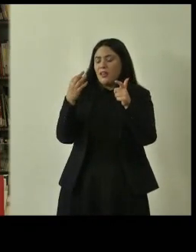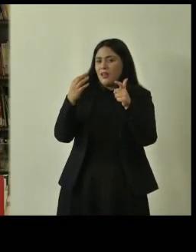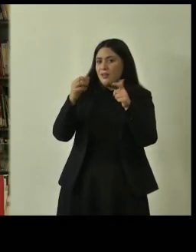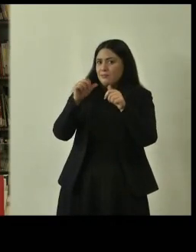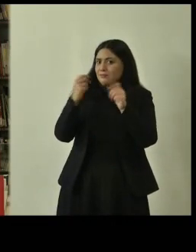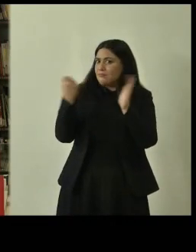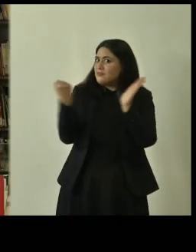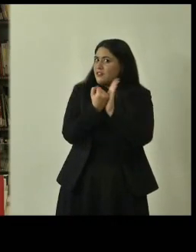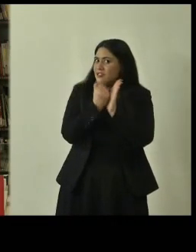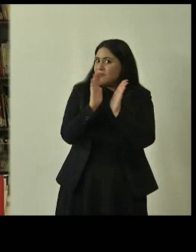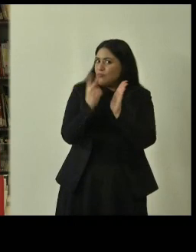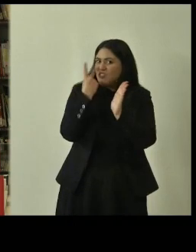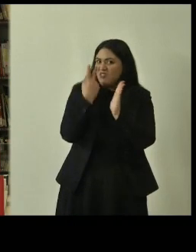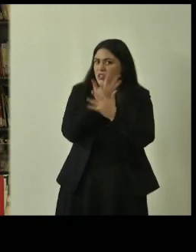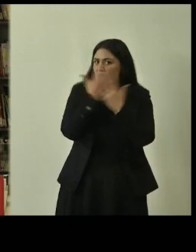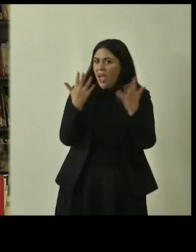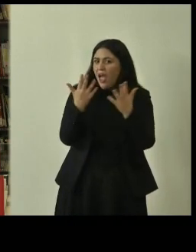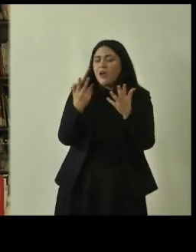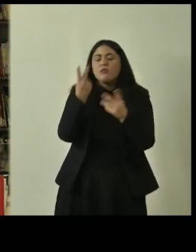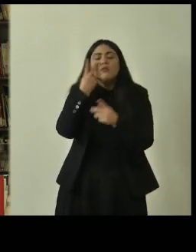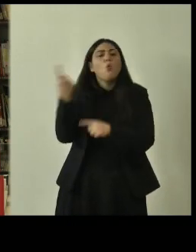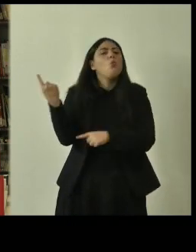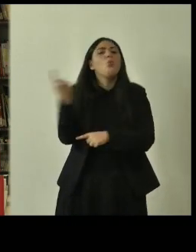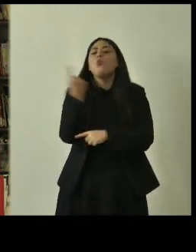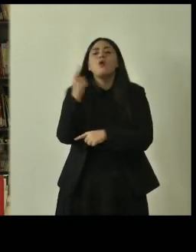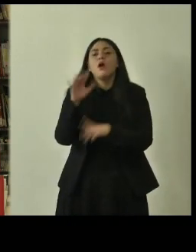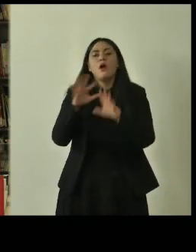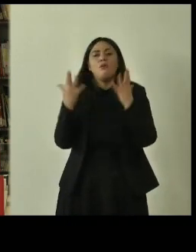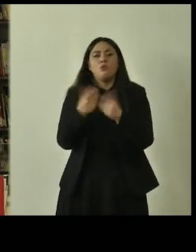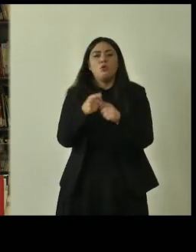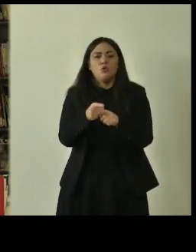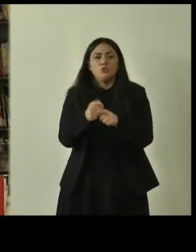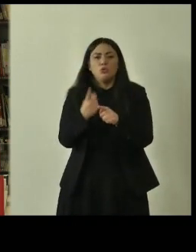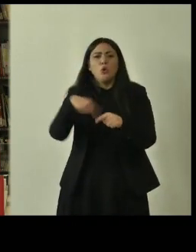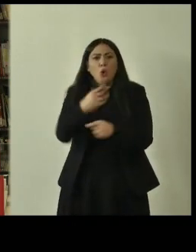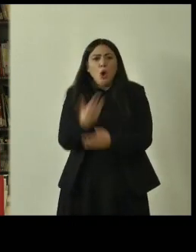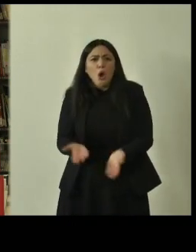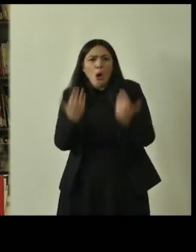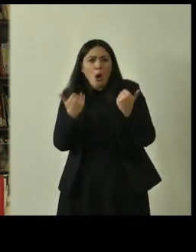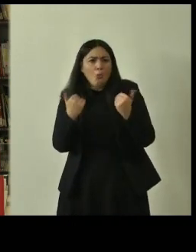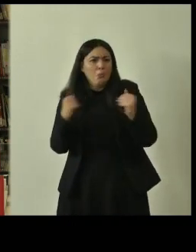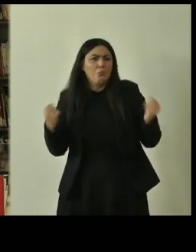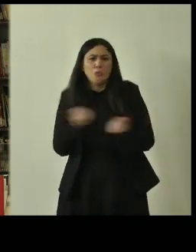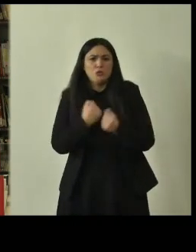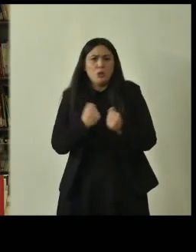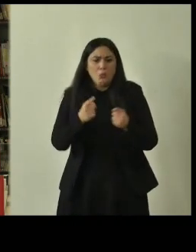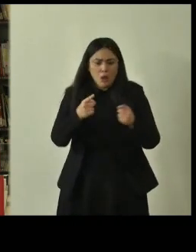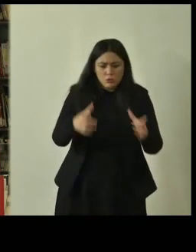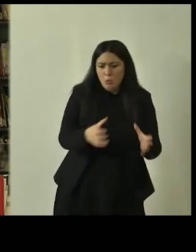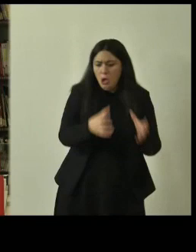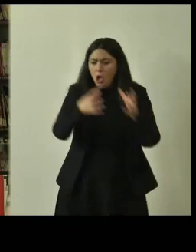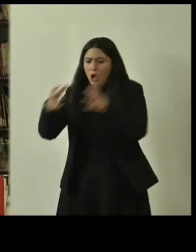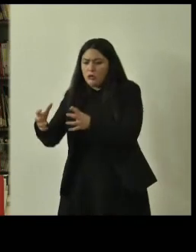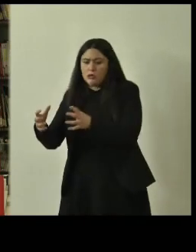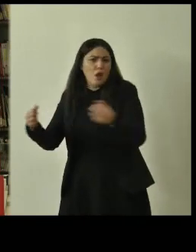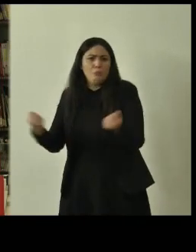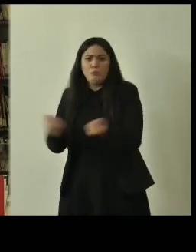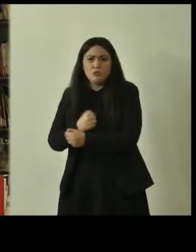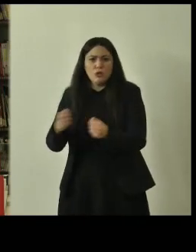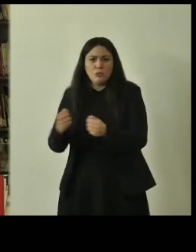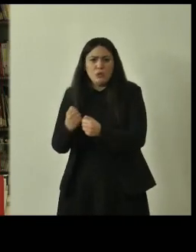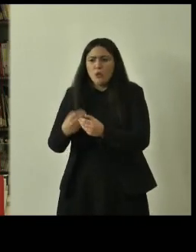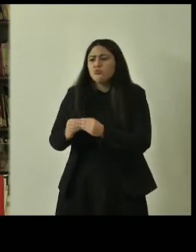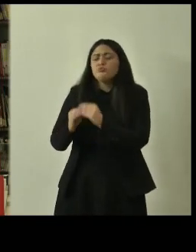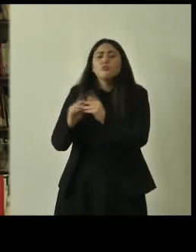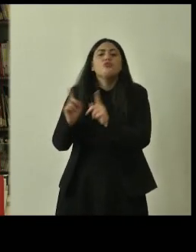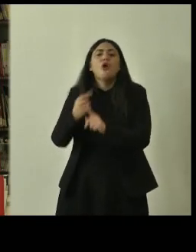come questi alberi sono dei pezzi unici cioè non li possiamo né comprare né spostare né costruire chi ce l'ha